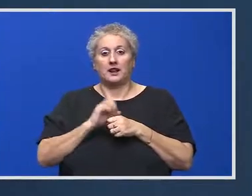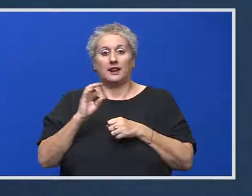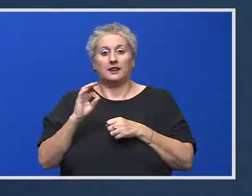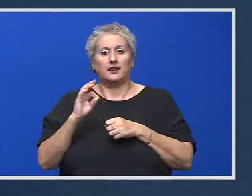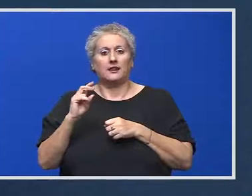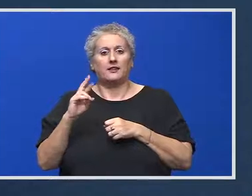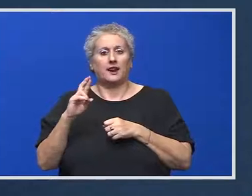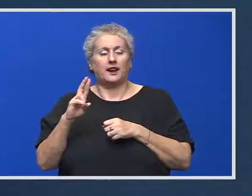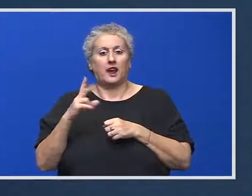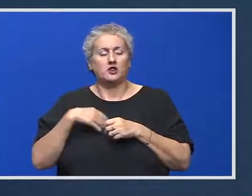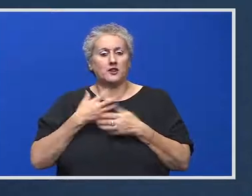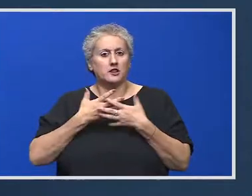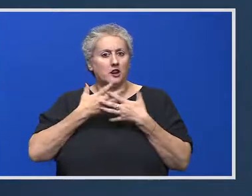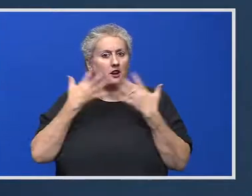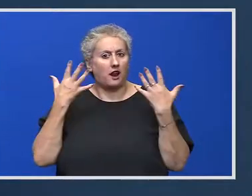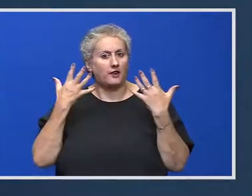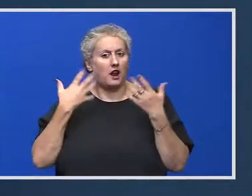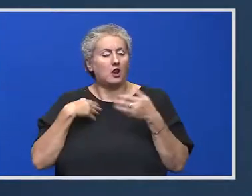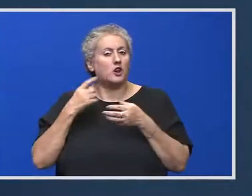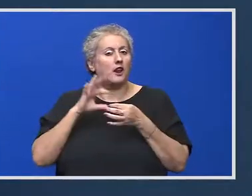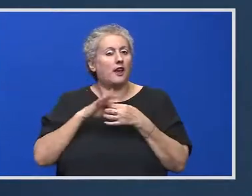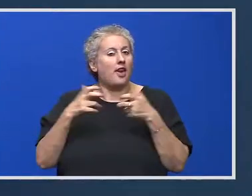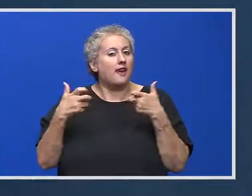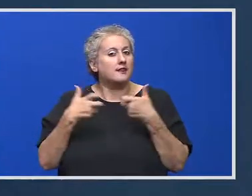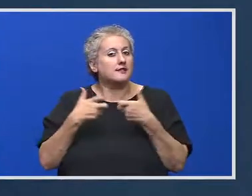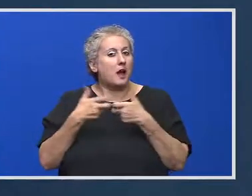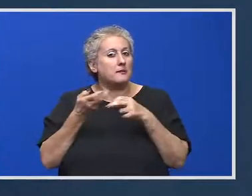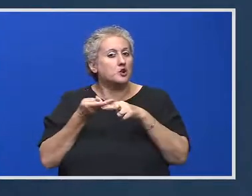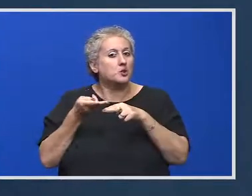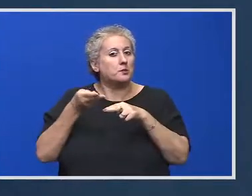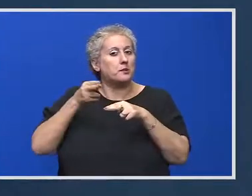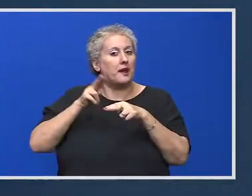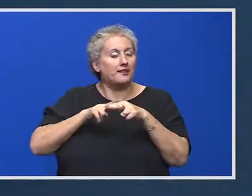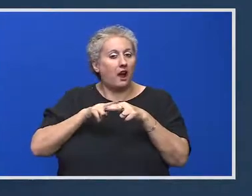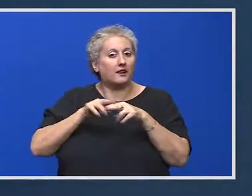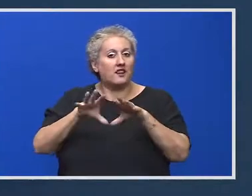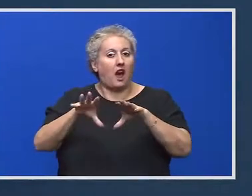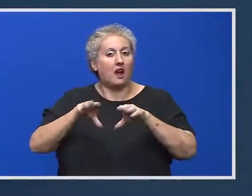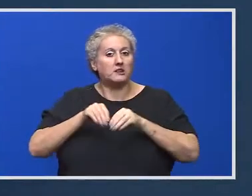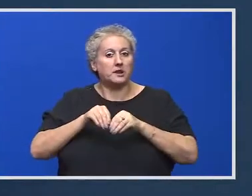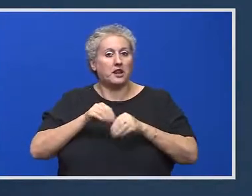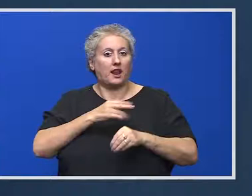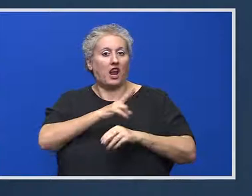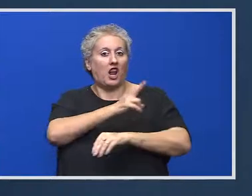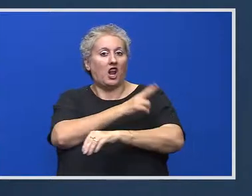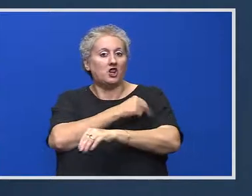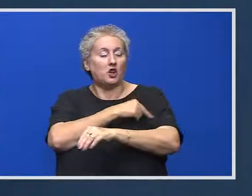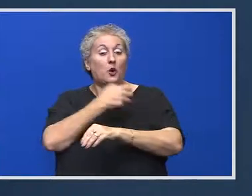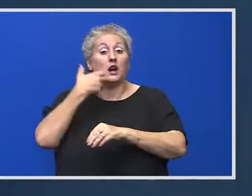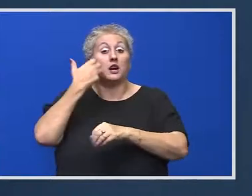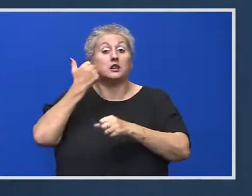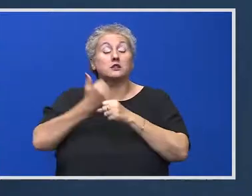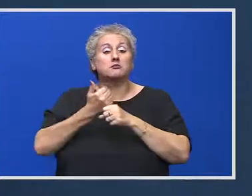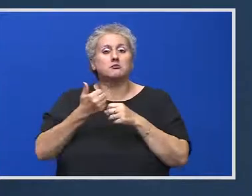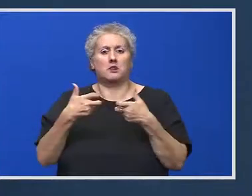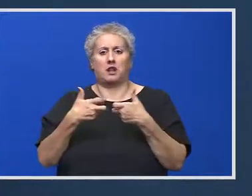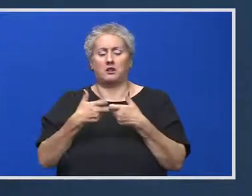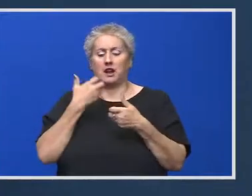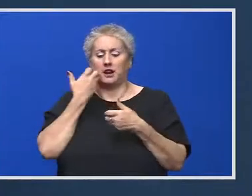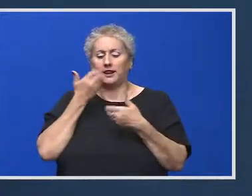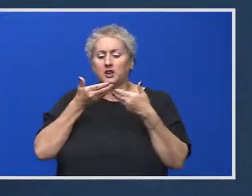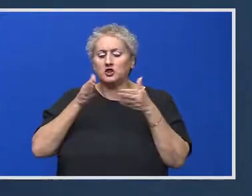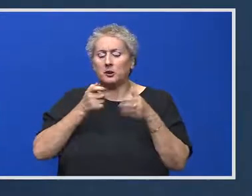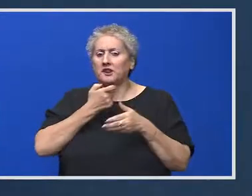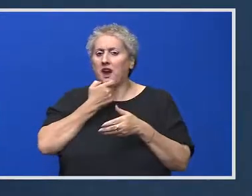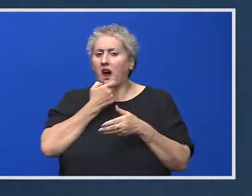de la TVR. Aș vrea niște clarificări legate de acele examene suplimentare de admitere în liceu. Când se vor da, adică din ce an